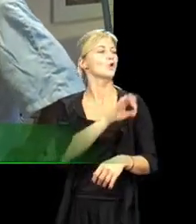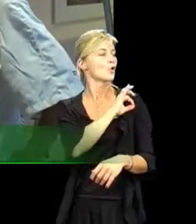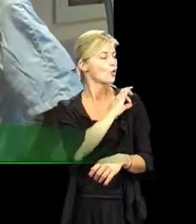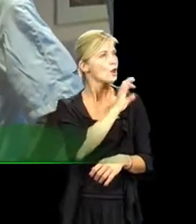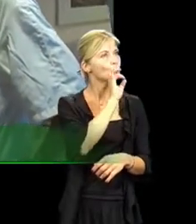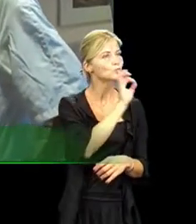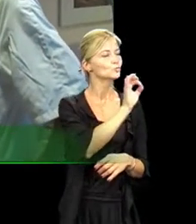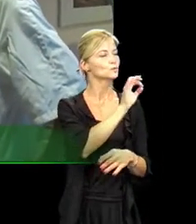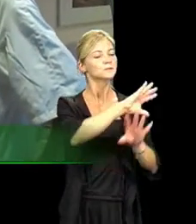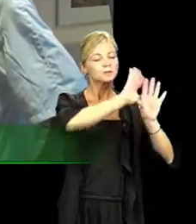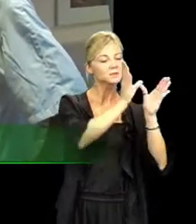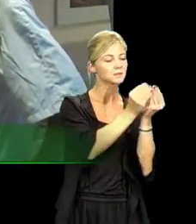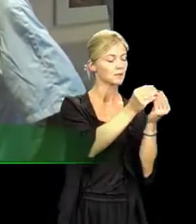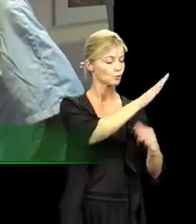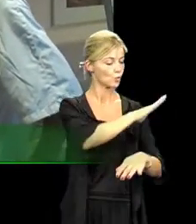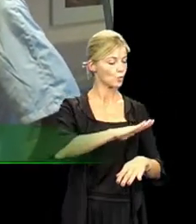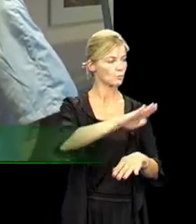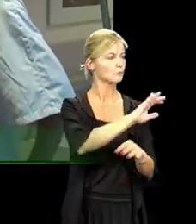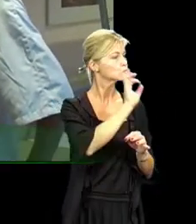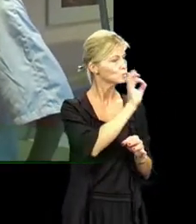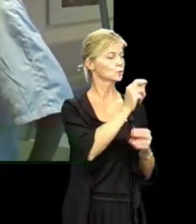angenehm. Passt, ja.